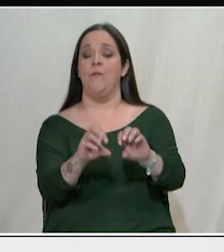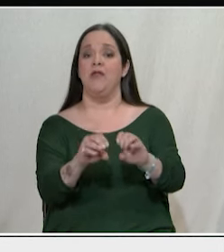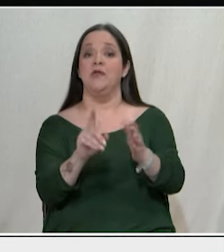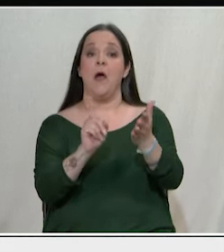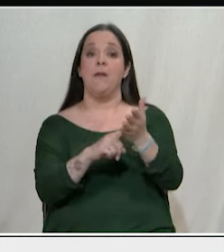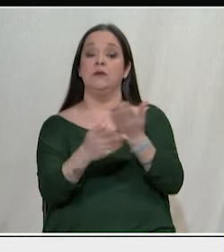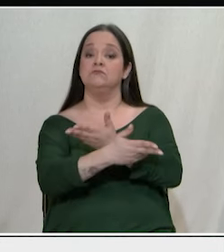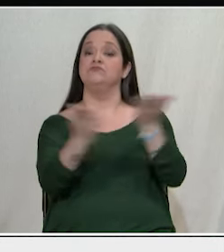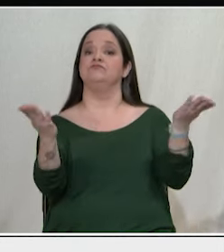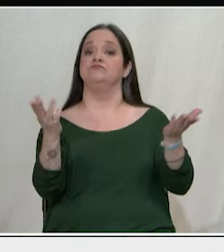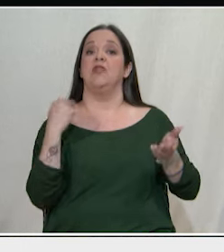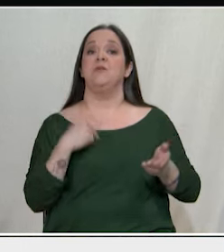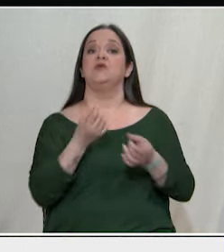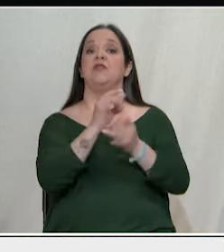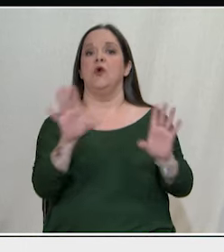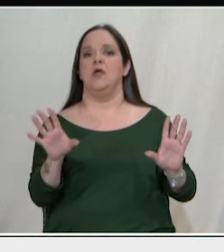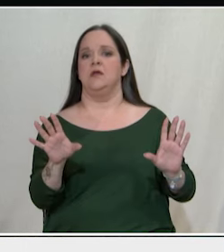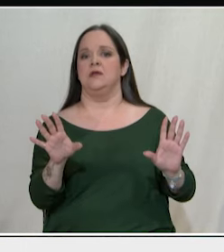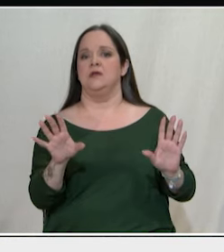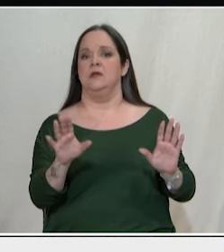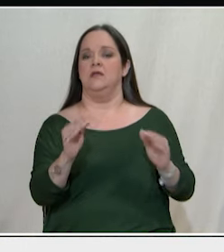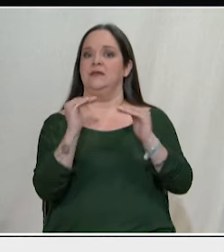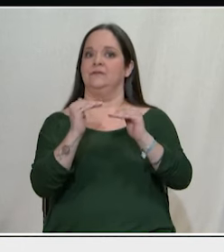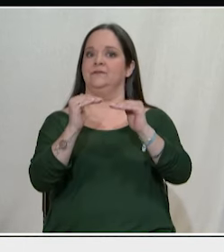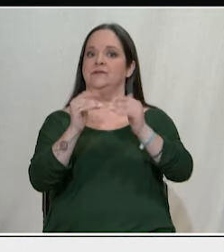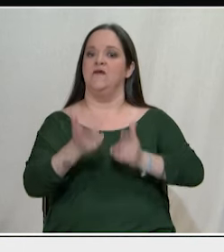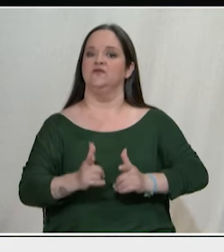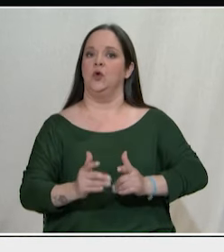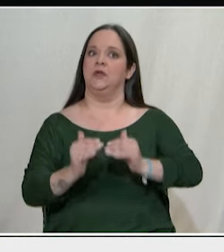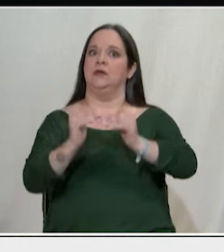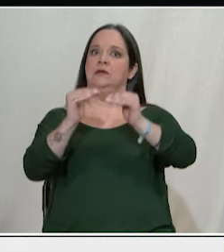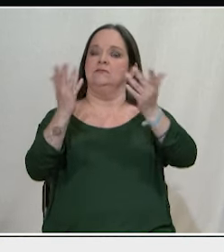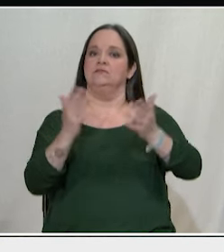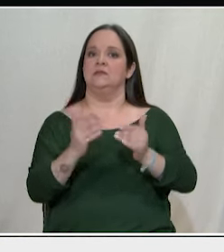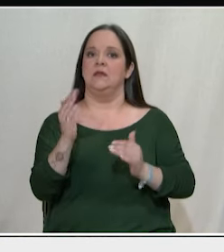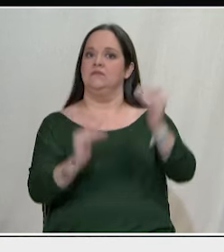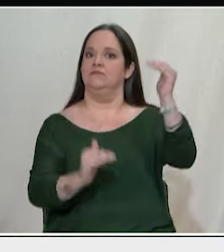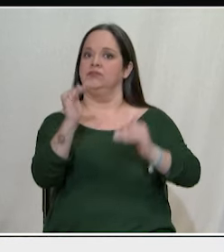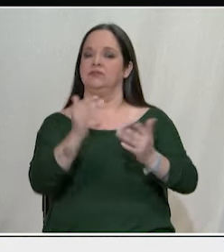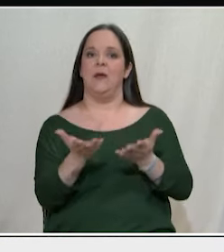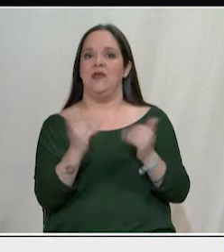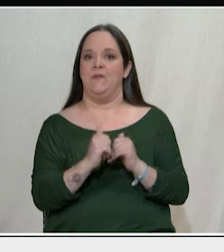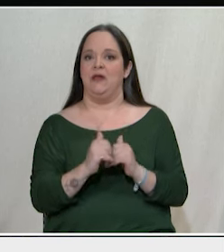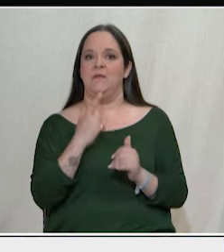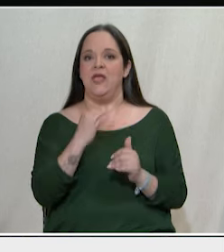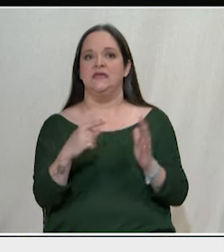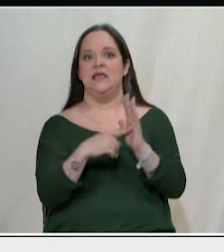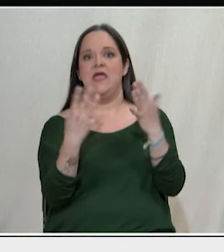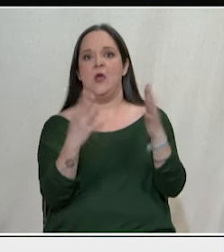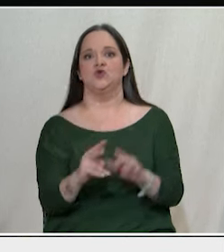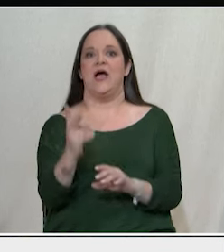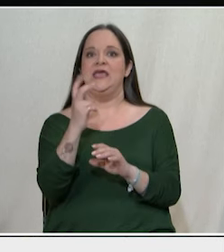δημόσια να μην υπάρχει κοινωνικός και ταξικός αποκλεισμός λες και είμαστε εδώ πέρα στη δεκαετία του 20 και του